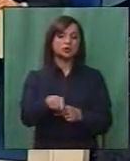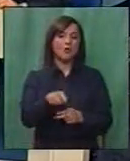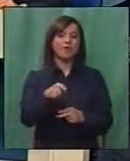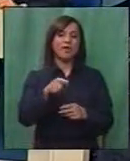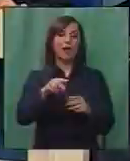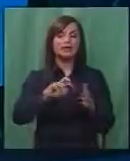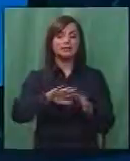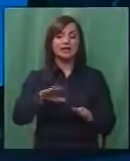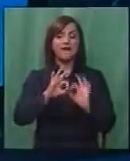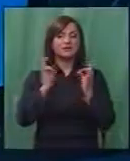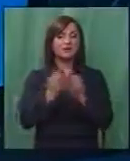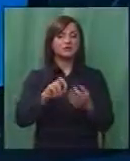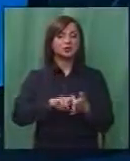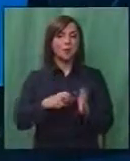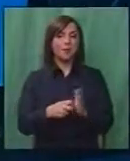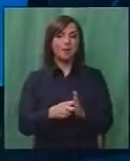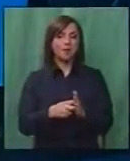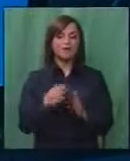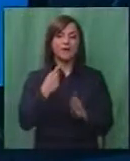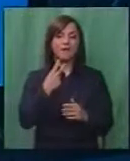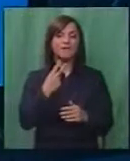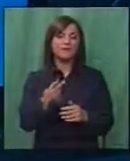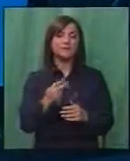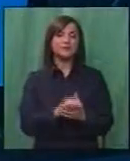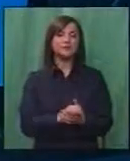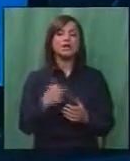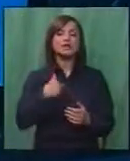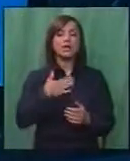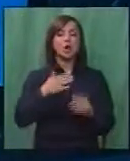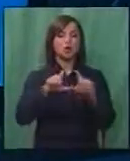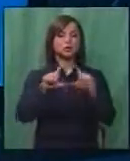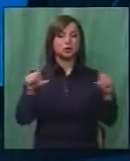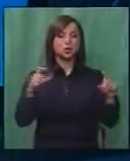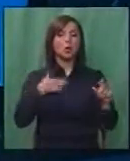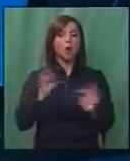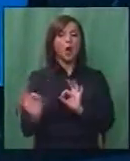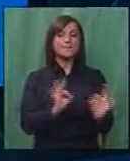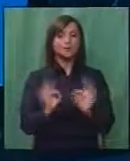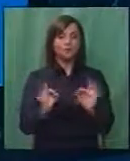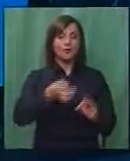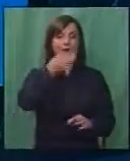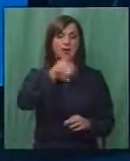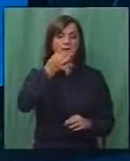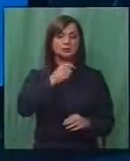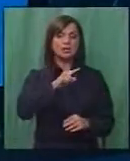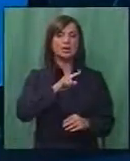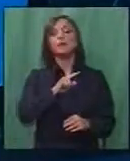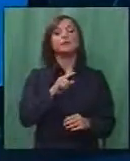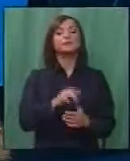дисфункционални семейства и така натаму. Вијате, ние како институција, кога ги подготвуваме информациите, не